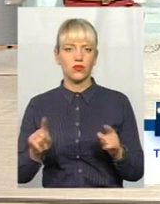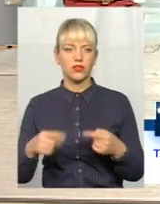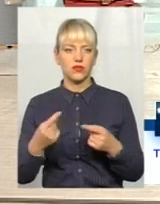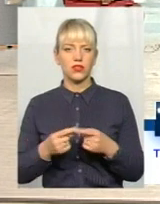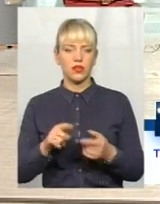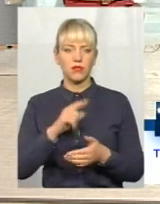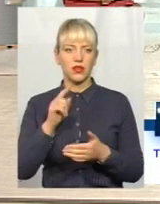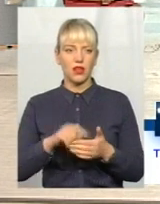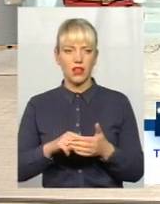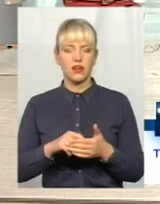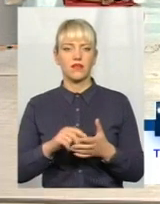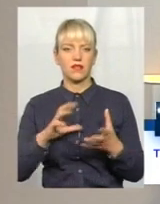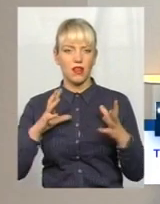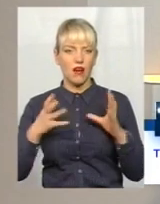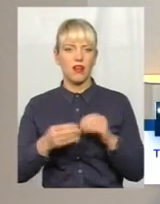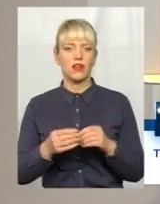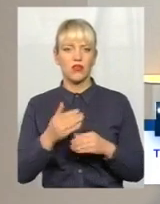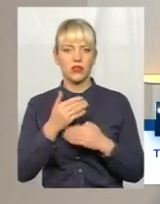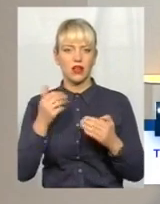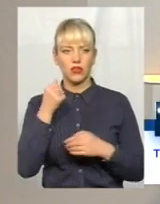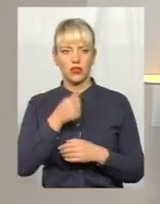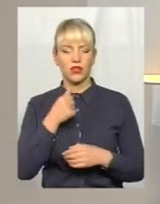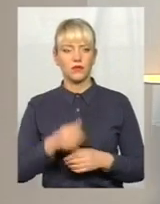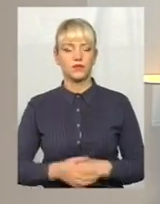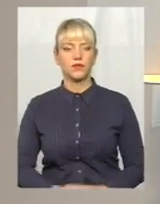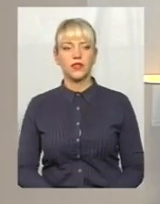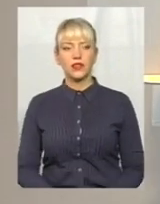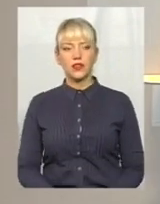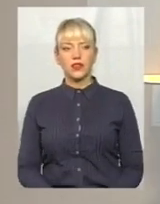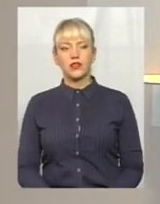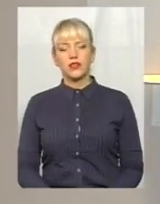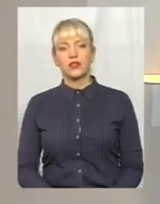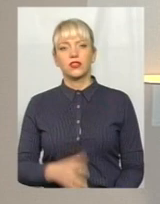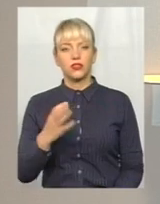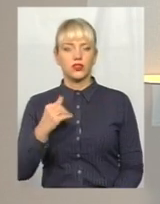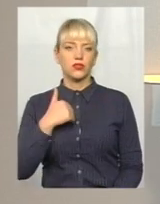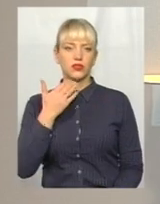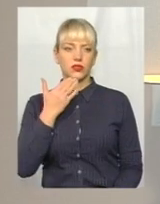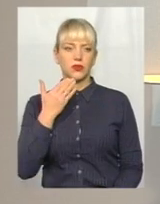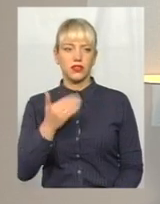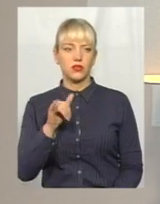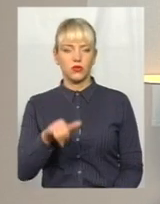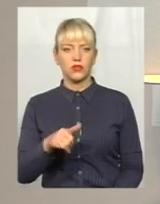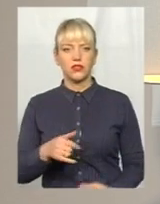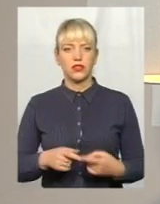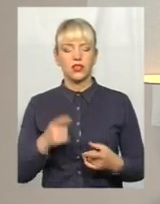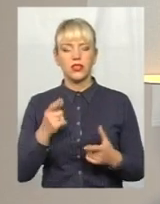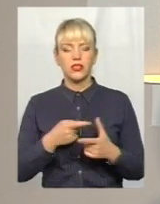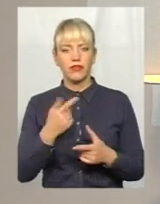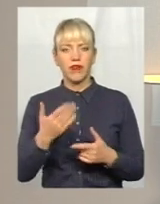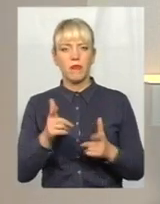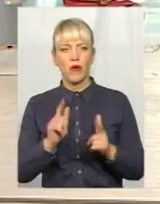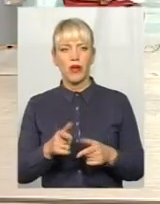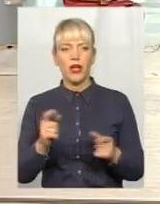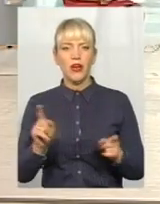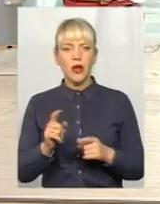нагальне останніх років. Чи воно підняти, ми поговоримо трошки далі. А все ж таки, хочу ще в інших гостей запитати, чи погоджуєтесь, що мало